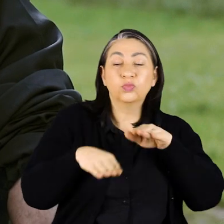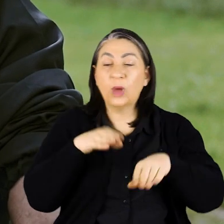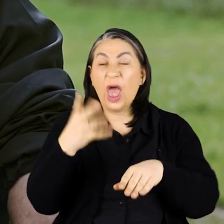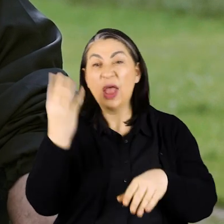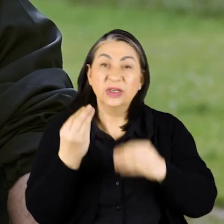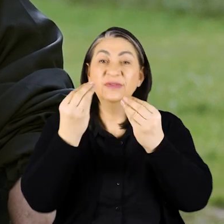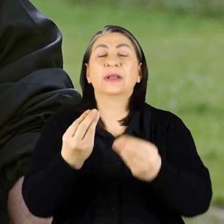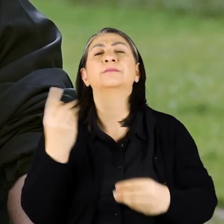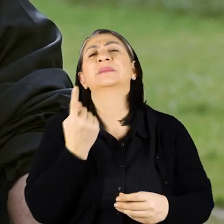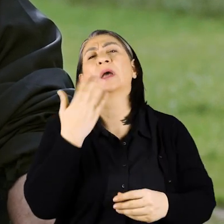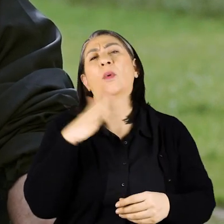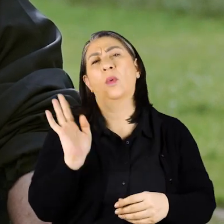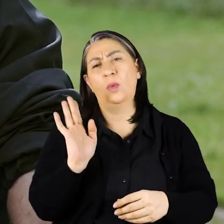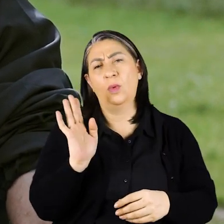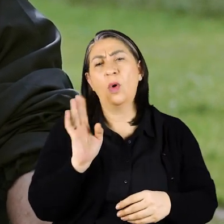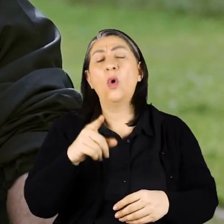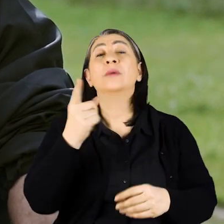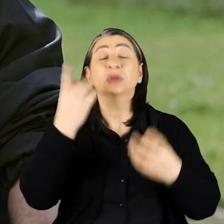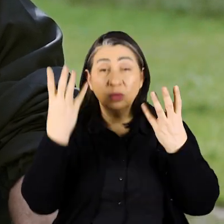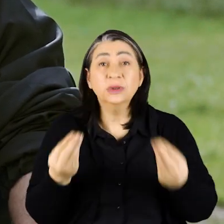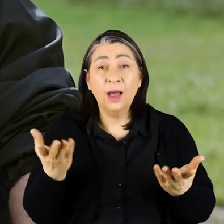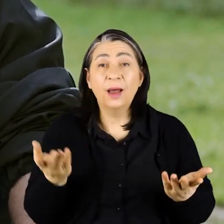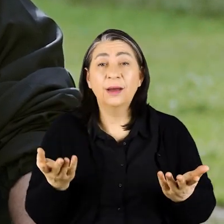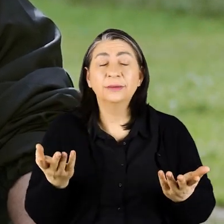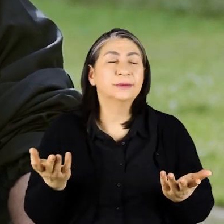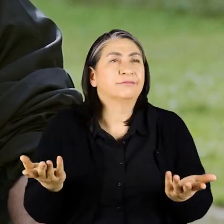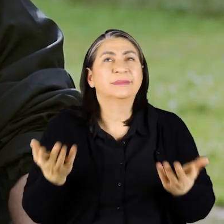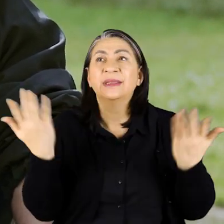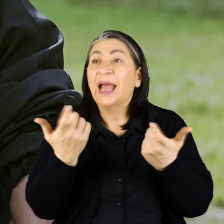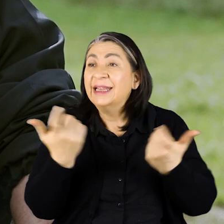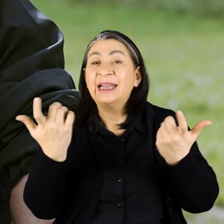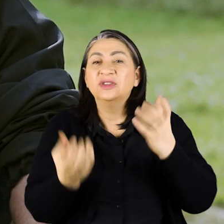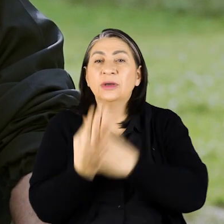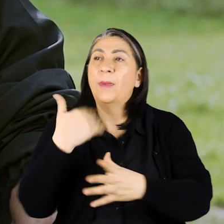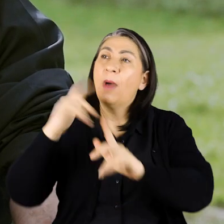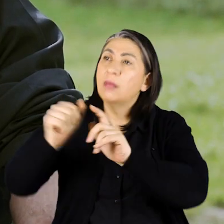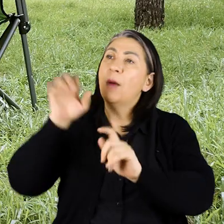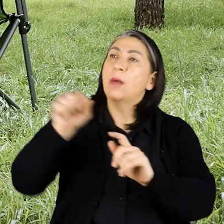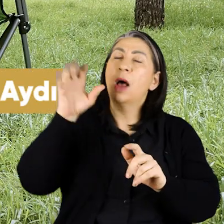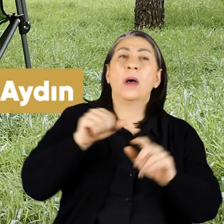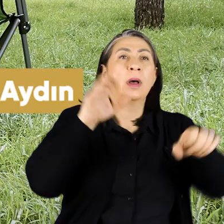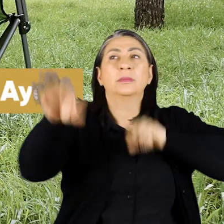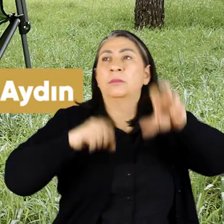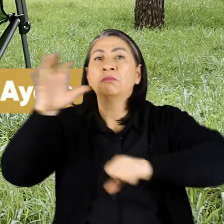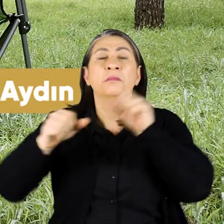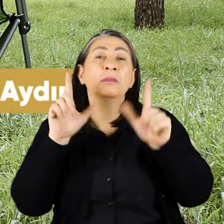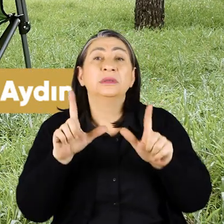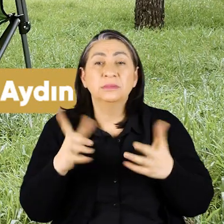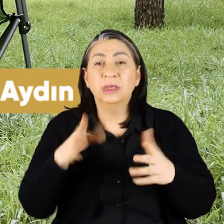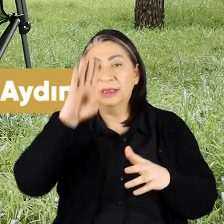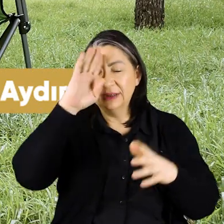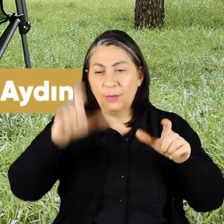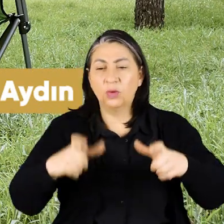hemen en iyisini verelim diye bir şey ne yazık ki yok yoksa öyle bir şey olsa Yani nereden ne ürün çıkıyorsa benim onu kullanmam lazım Çünkü aşağı yukarı hani